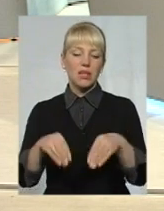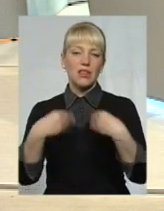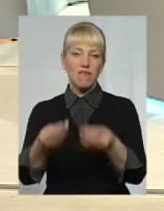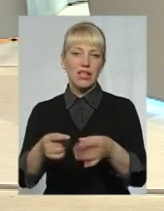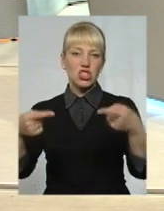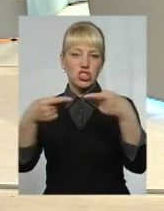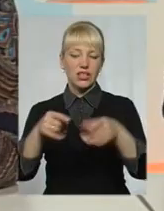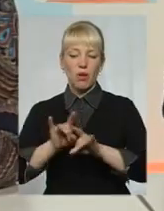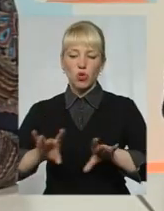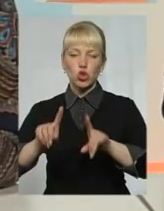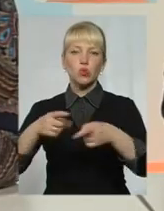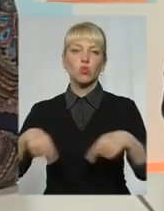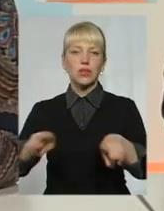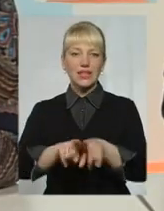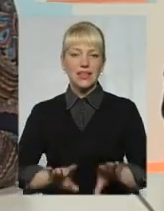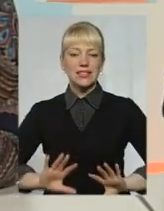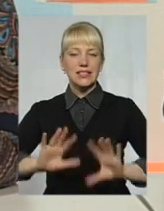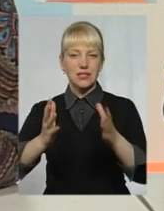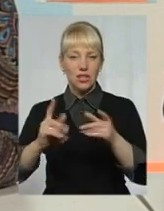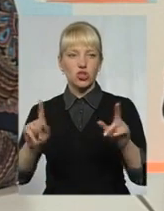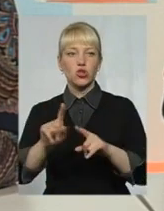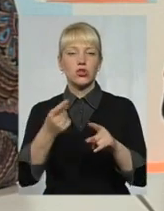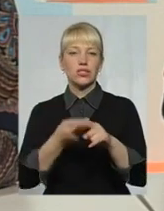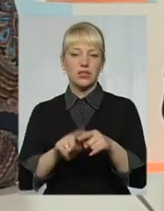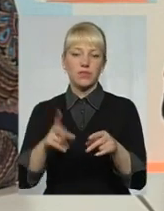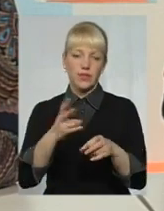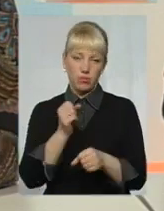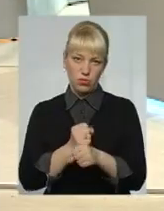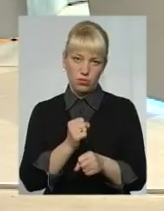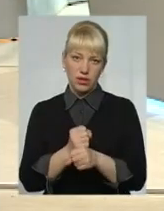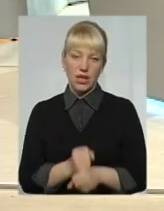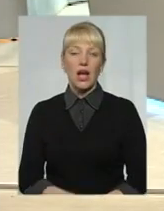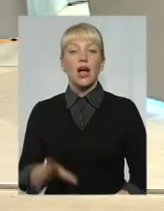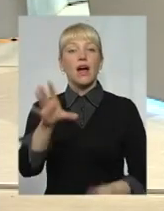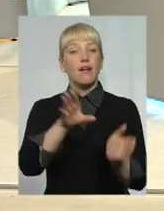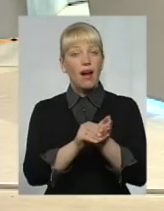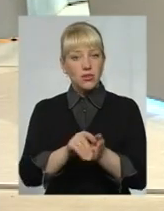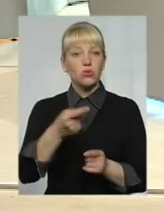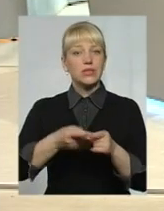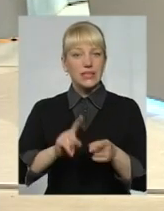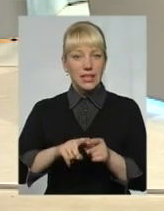пояснення, чому так сталося і що з цим треба робити. Разом з тим, держава матеріально,